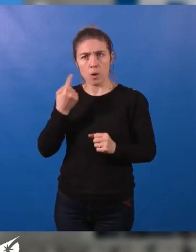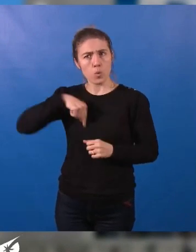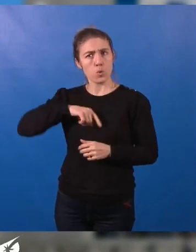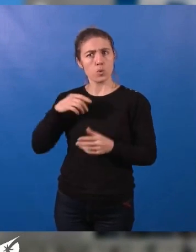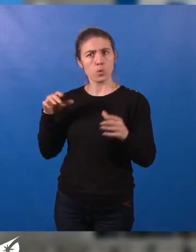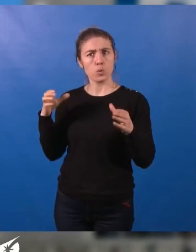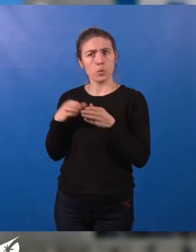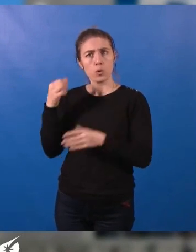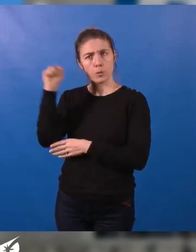délibération. Je vous remercie.